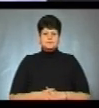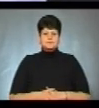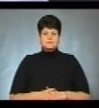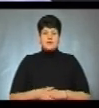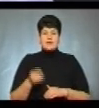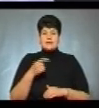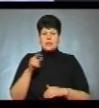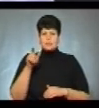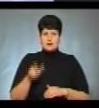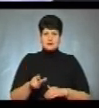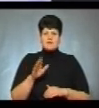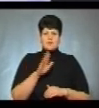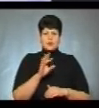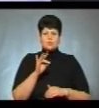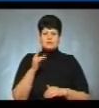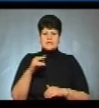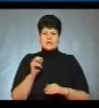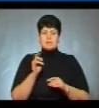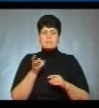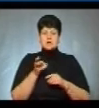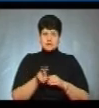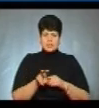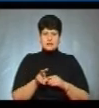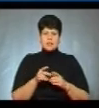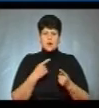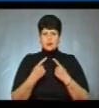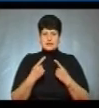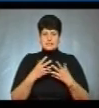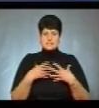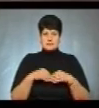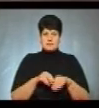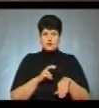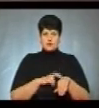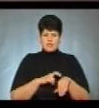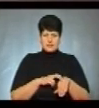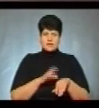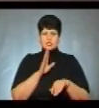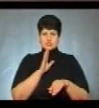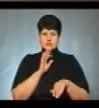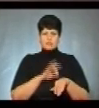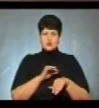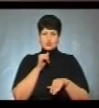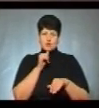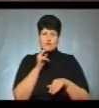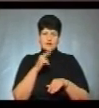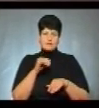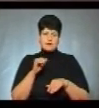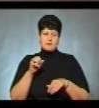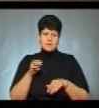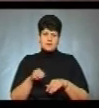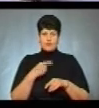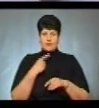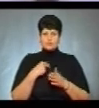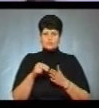Тернополянка Віра Рудницька прийшла на консультацію до сімейного лікаря Світлани Талаш. Жінка хворіє цукровим діабетом. Каже,